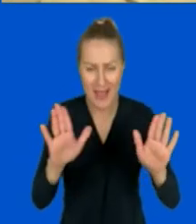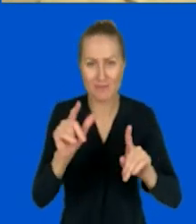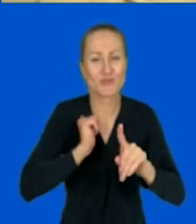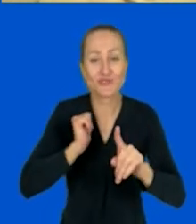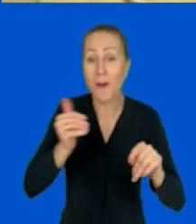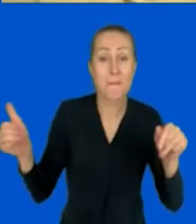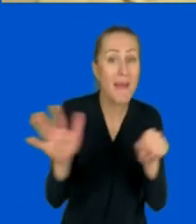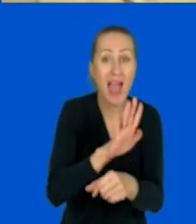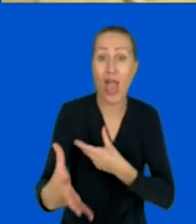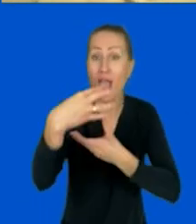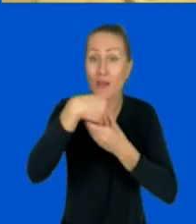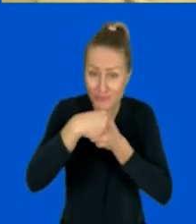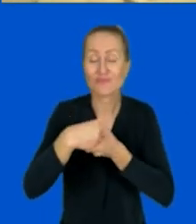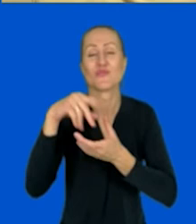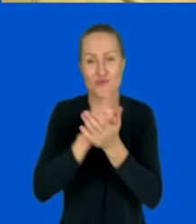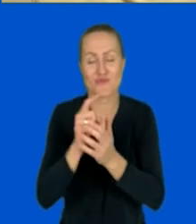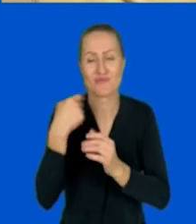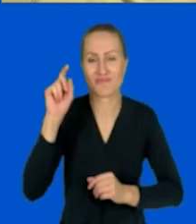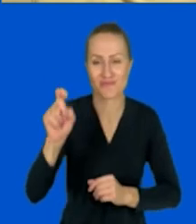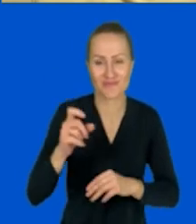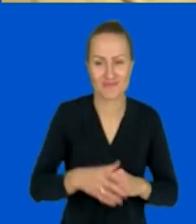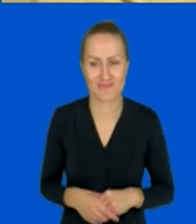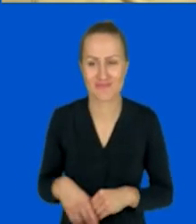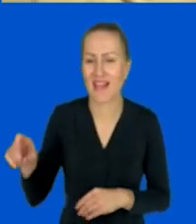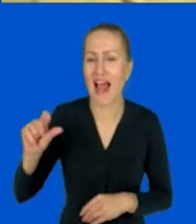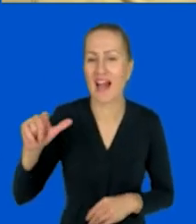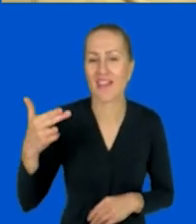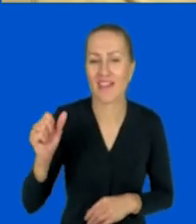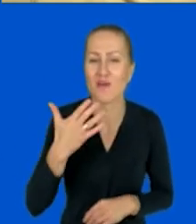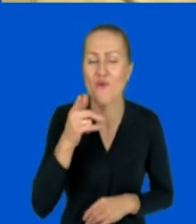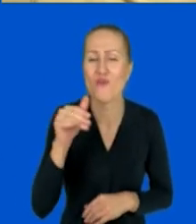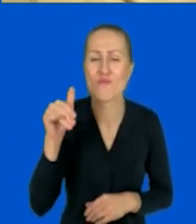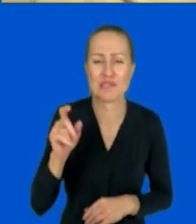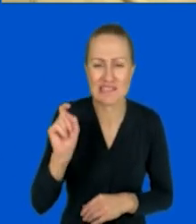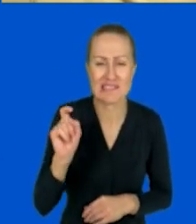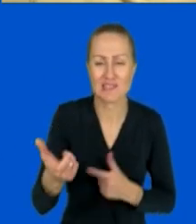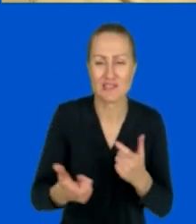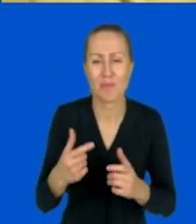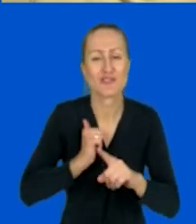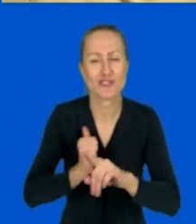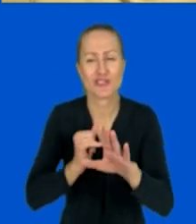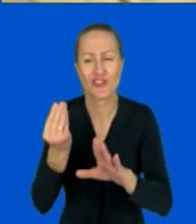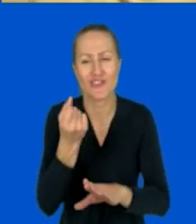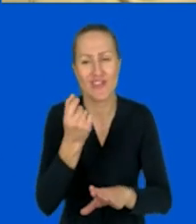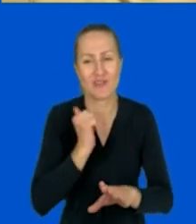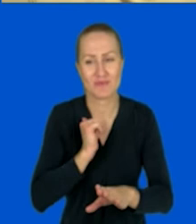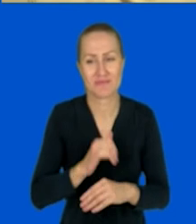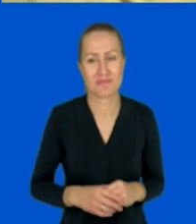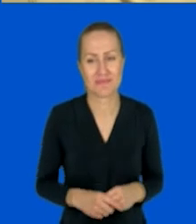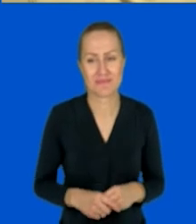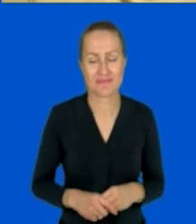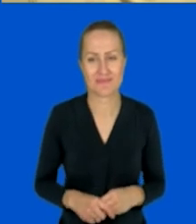poczekać na wszystkich, żeby dołączyli. Alina mówi, że może tylko pikać. No i jeszcze chwilę musimy poczekać. No słuchajcie.